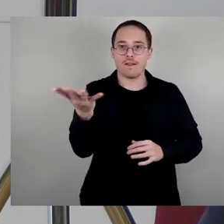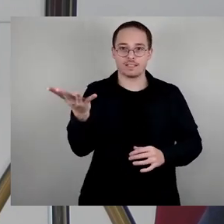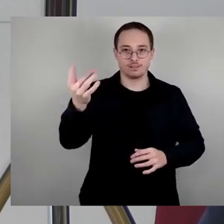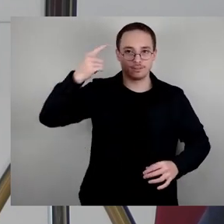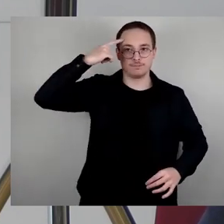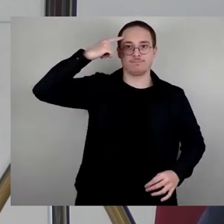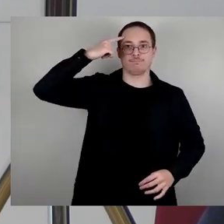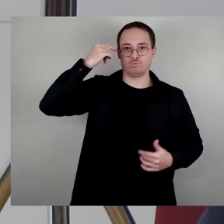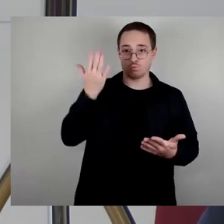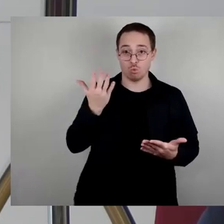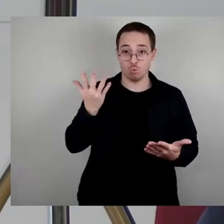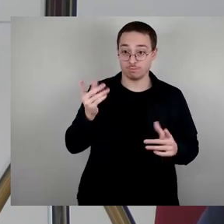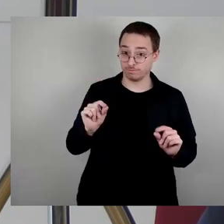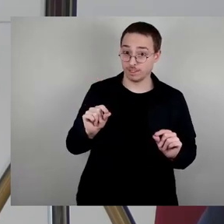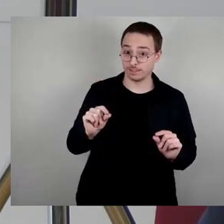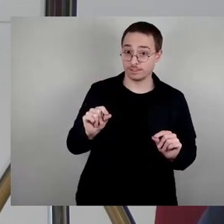unterschiedlichen